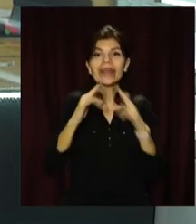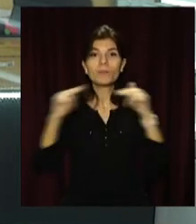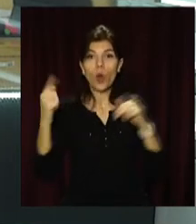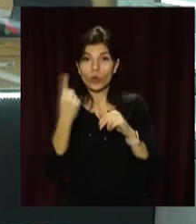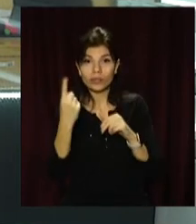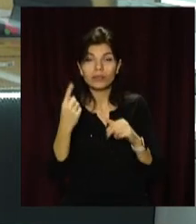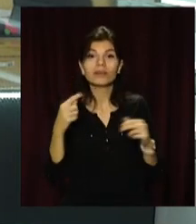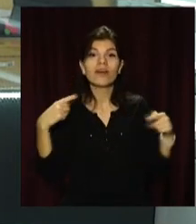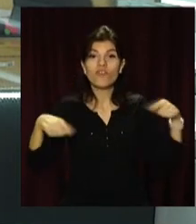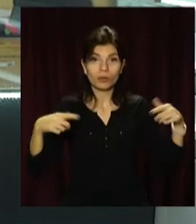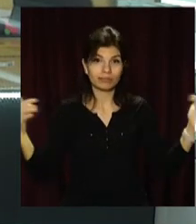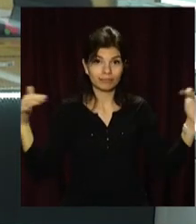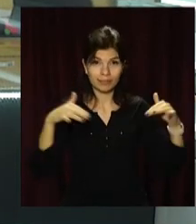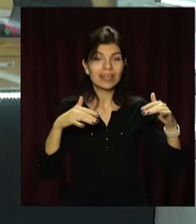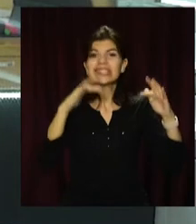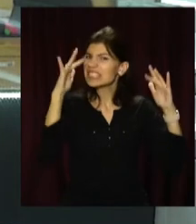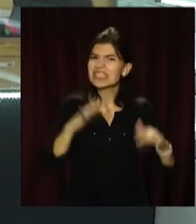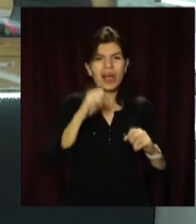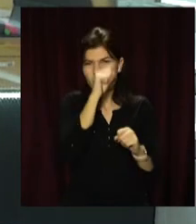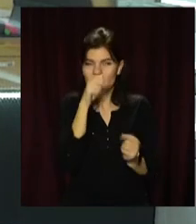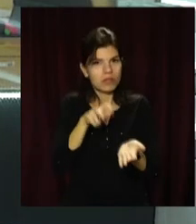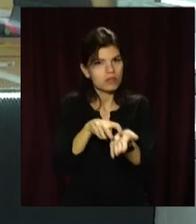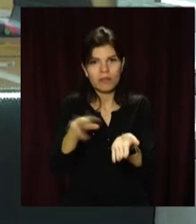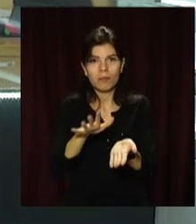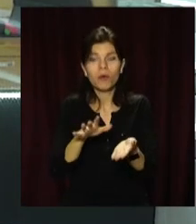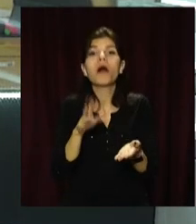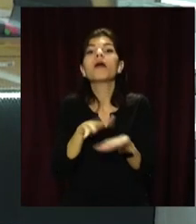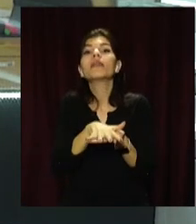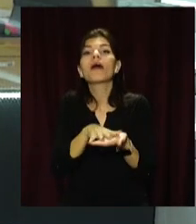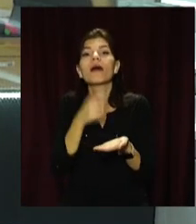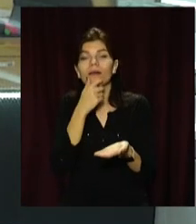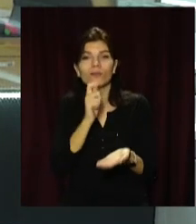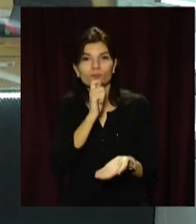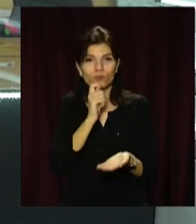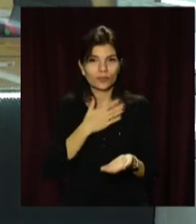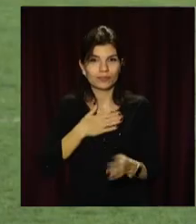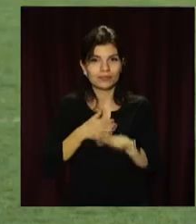завадили ані сніг, ані мороз. Хто продовжив свій турнірний шлях, бачив наш В'ячеслав Куліш.